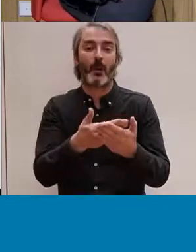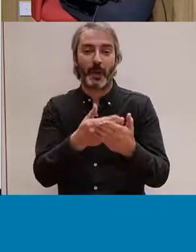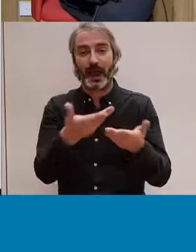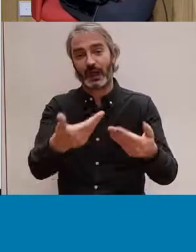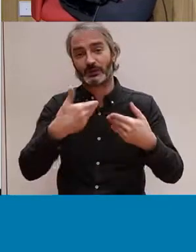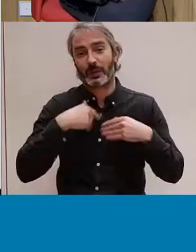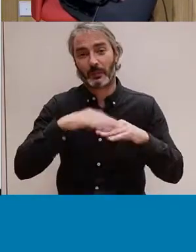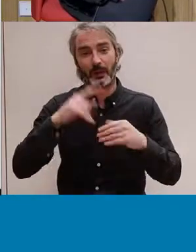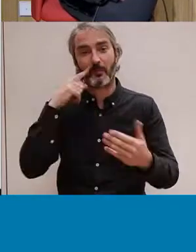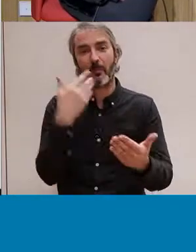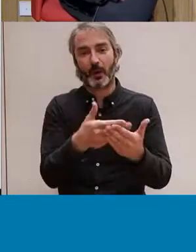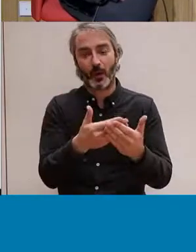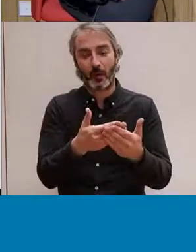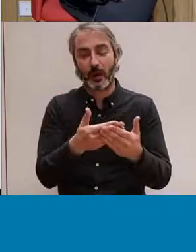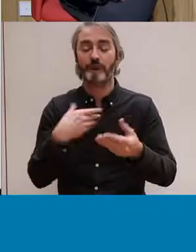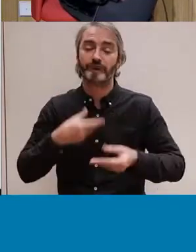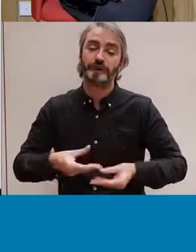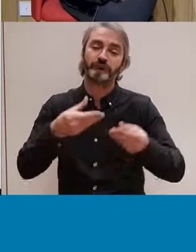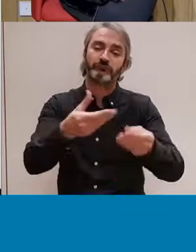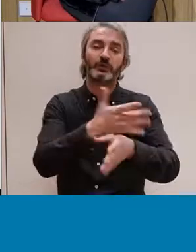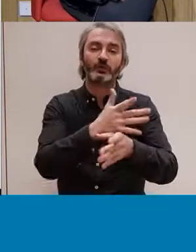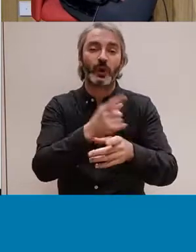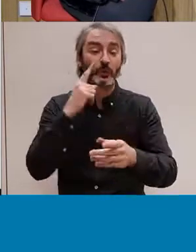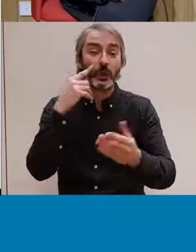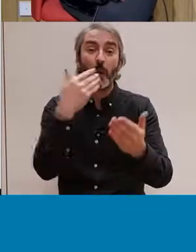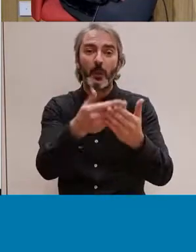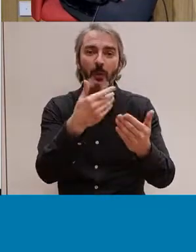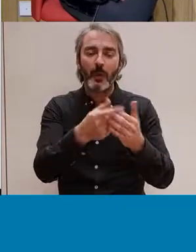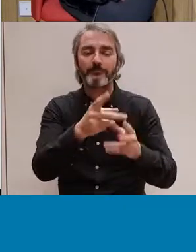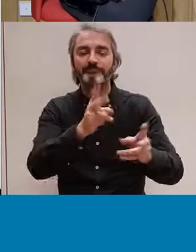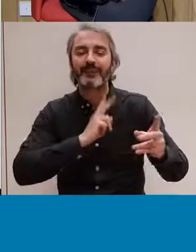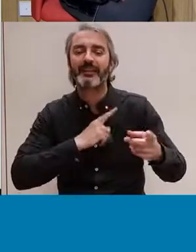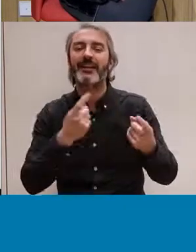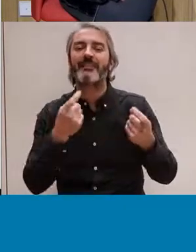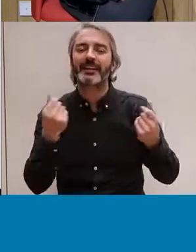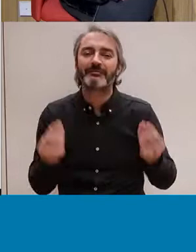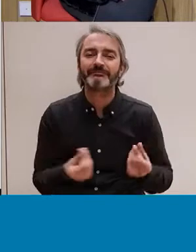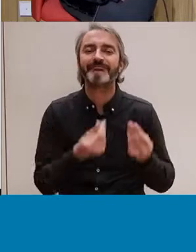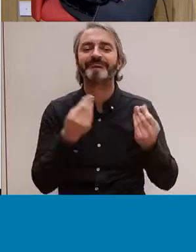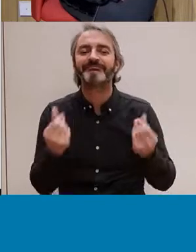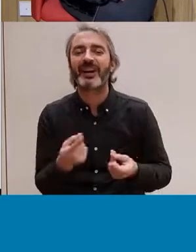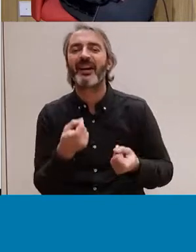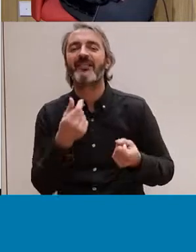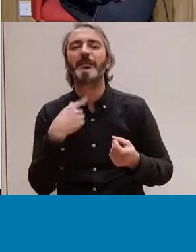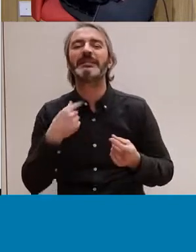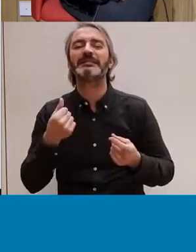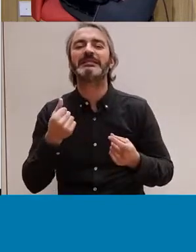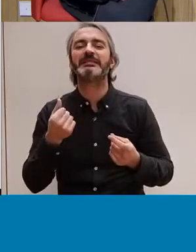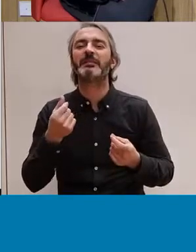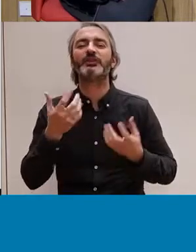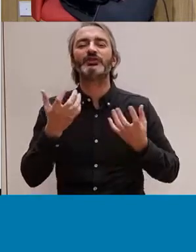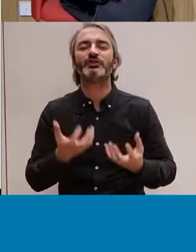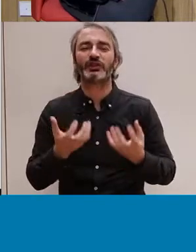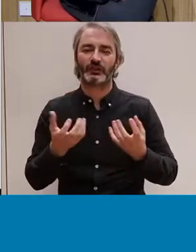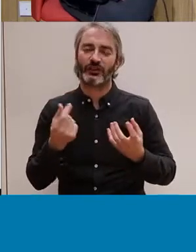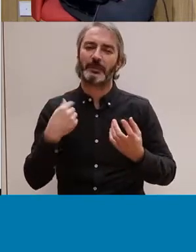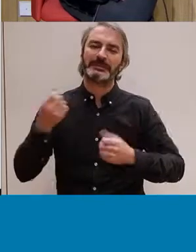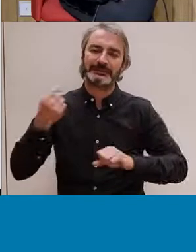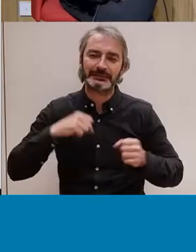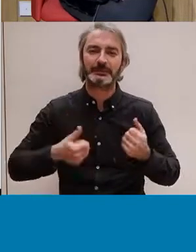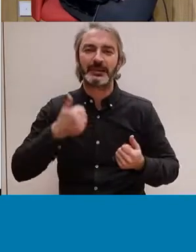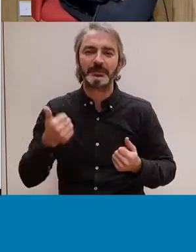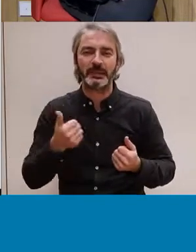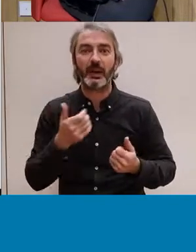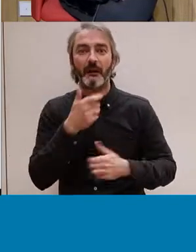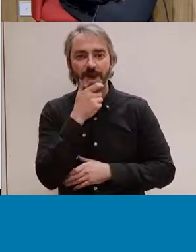projecte. I a la fase de tester hi havia diverses persones que deien, ai, me falta una mica més d'acció. I d'aquí va ser d'on va sorgir la